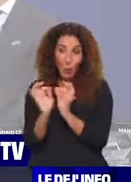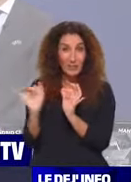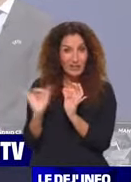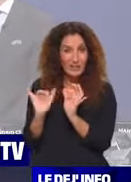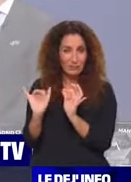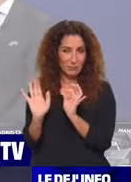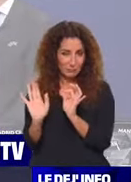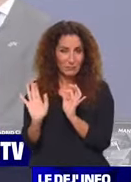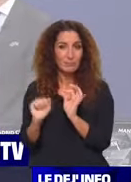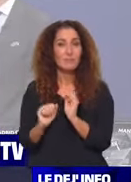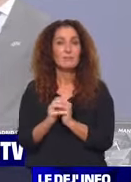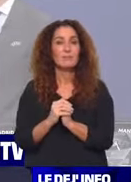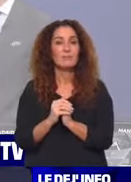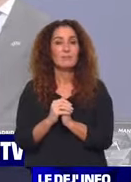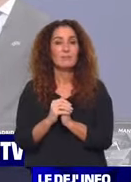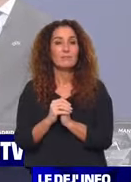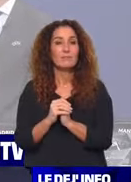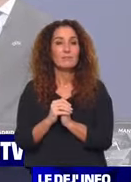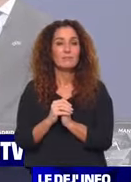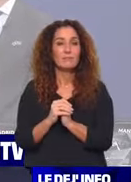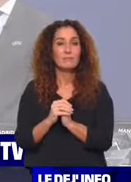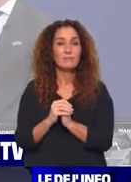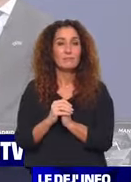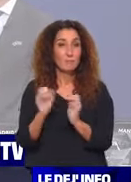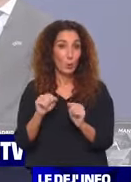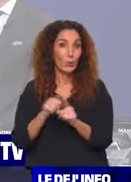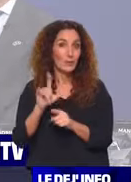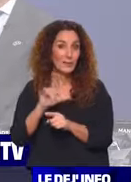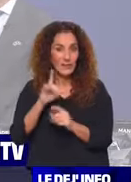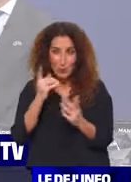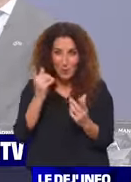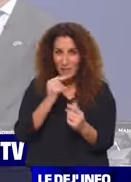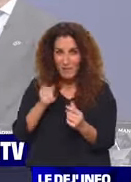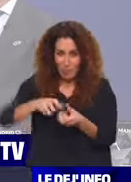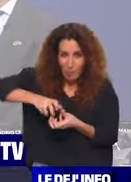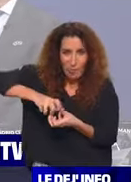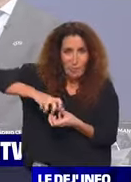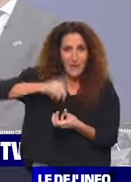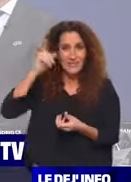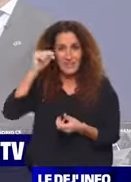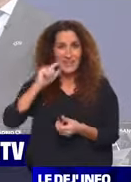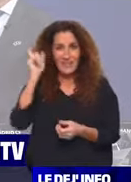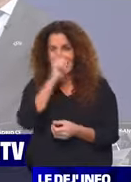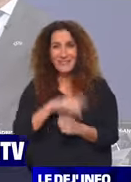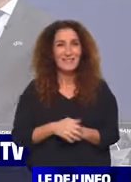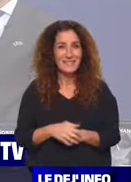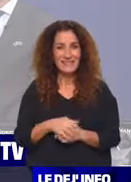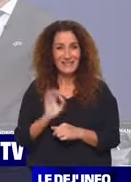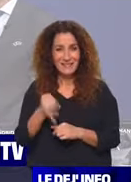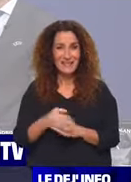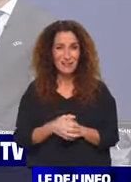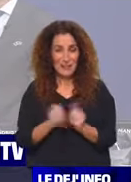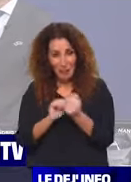potentiel du LOSC. On va le savoir dans quelques instants. C toujours compliqué de dévisser les boules sur le plateau.'il dévisser, prendre un papier, le déplier.